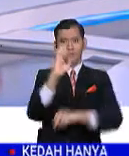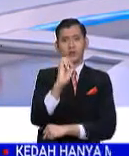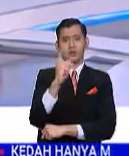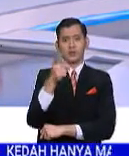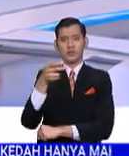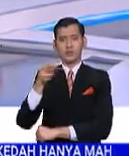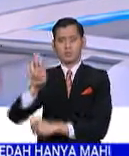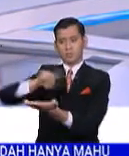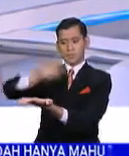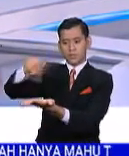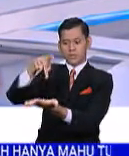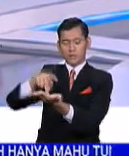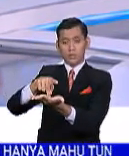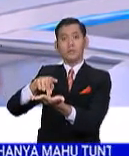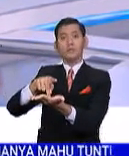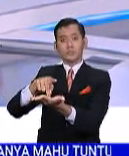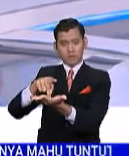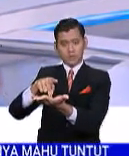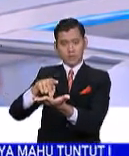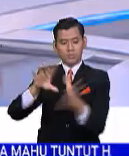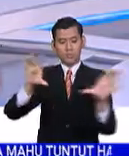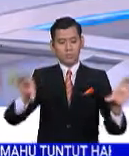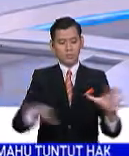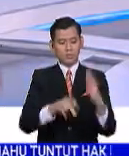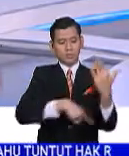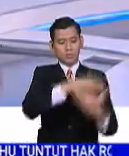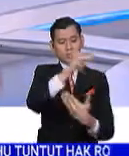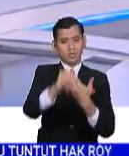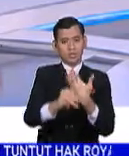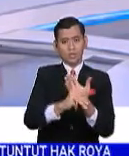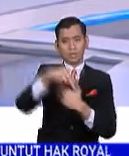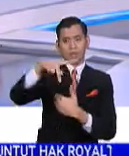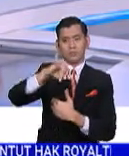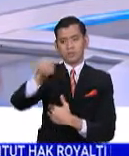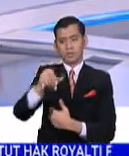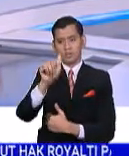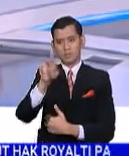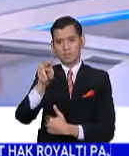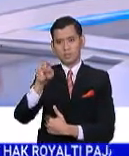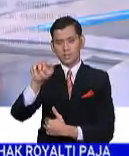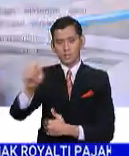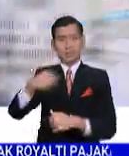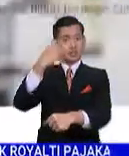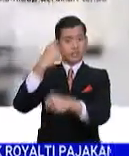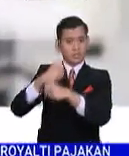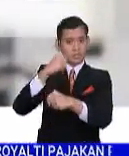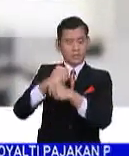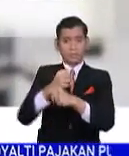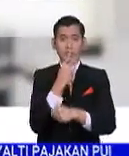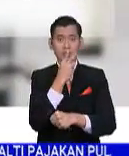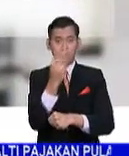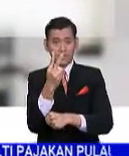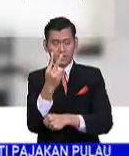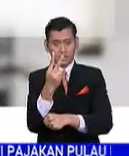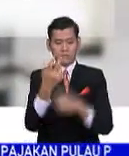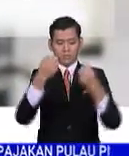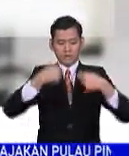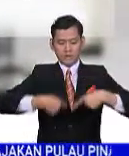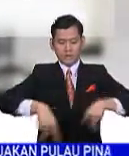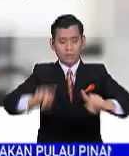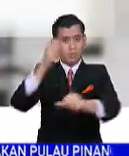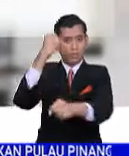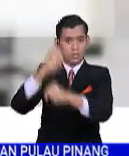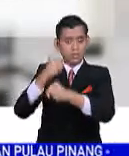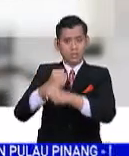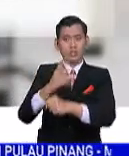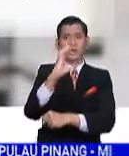penerusan program penjana kerjaya memberi impak positif kepada inisiatif jamin kerja dan membolehkan mereka hidup